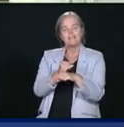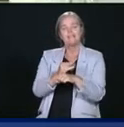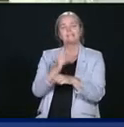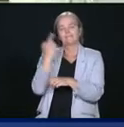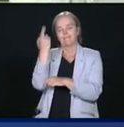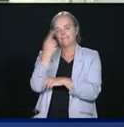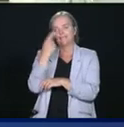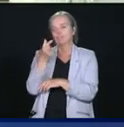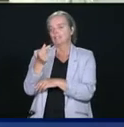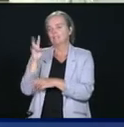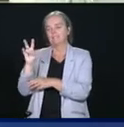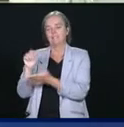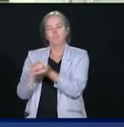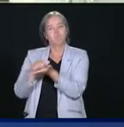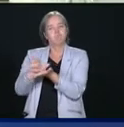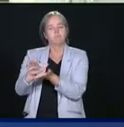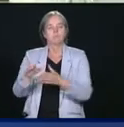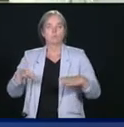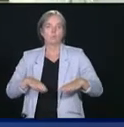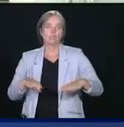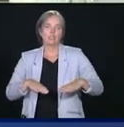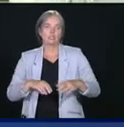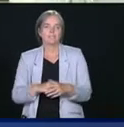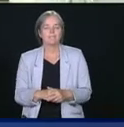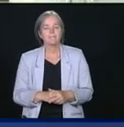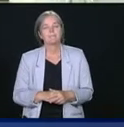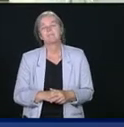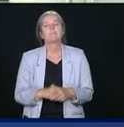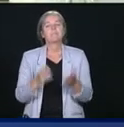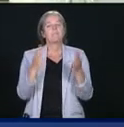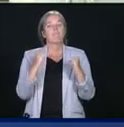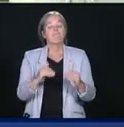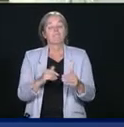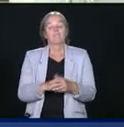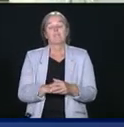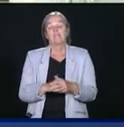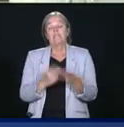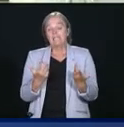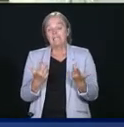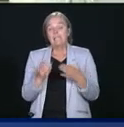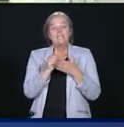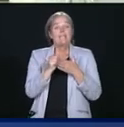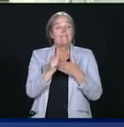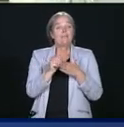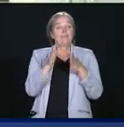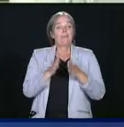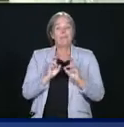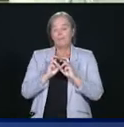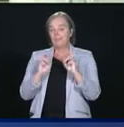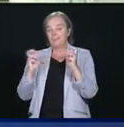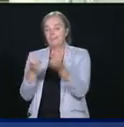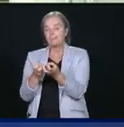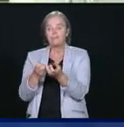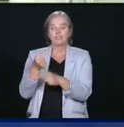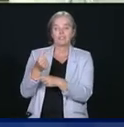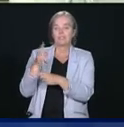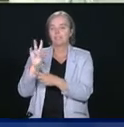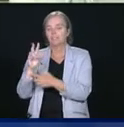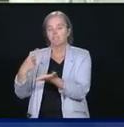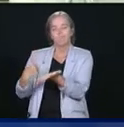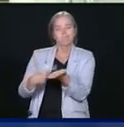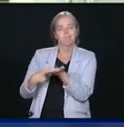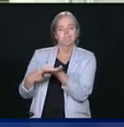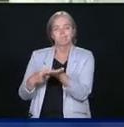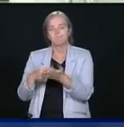de rester d'ailleurs à l'extérieur du G7. Nous se rassembler en tant que pays, en tant que leader, pour parler de la crise de santé